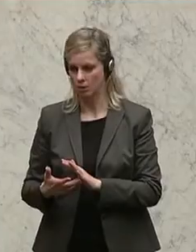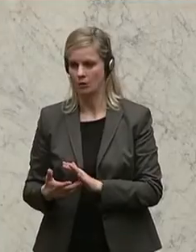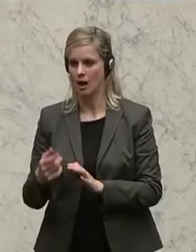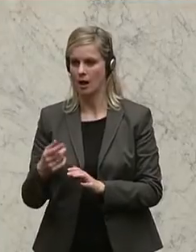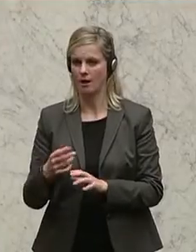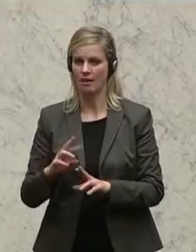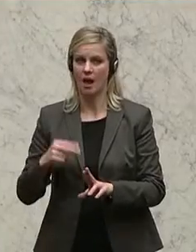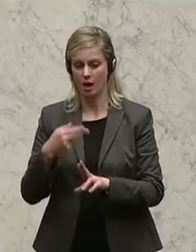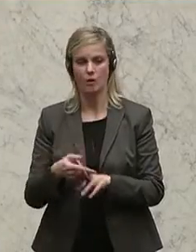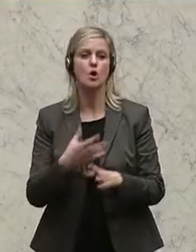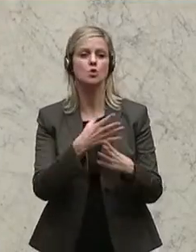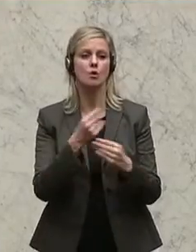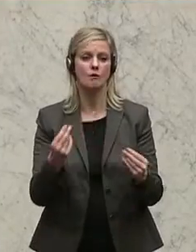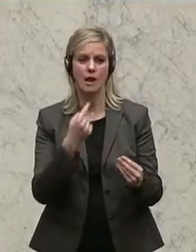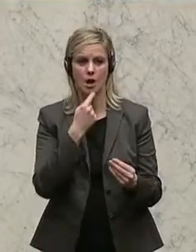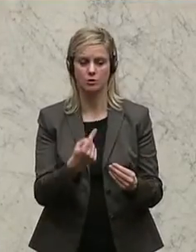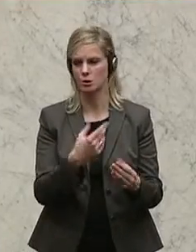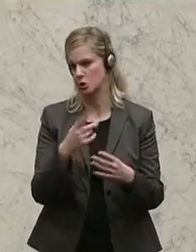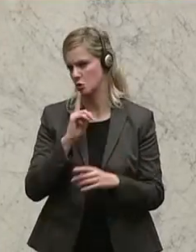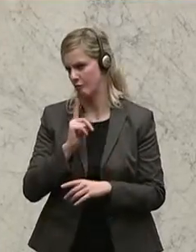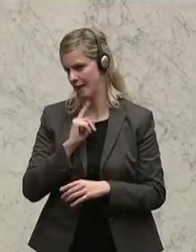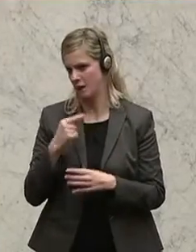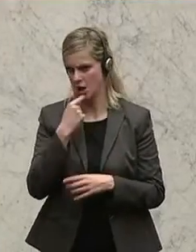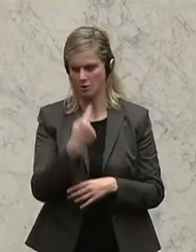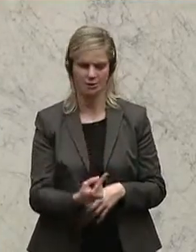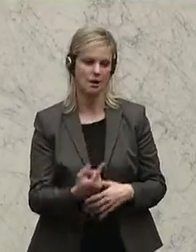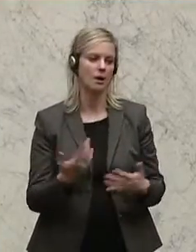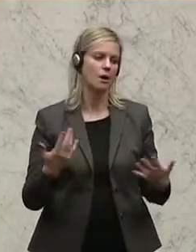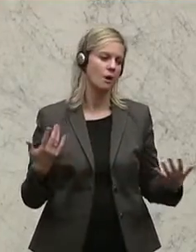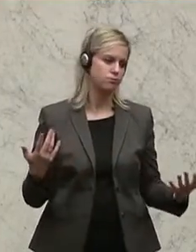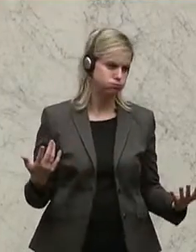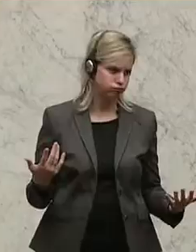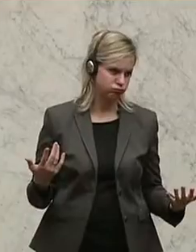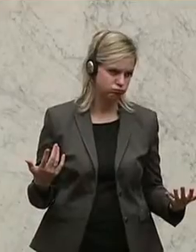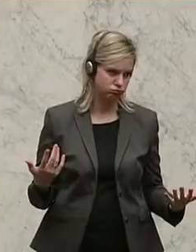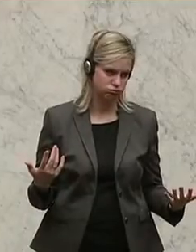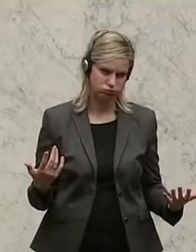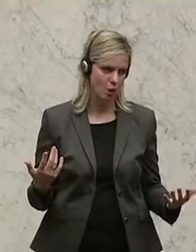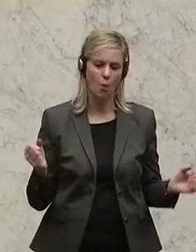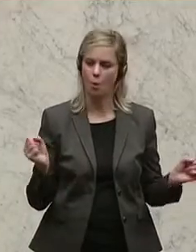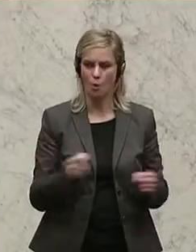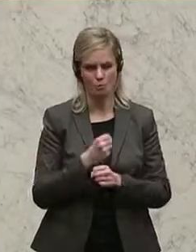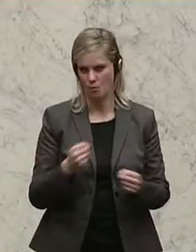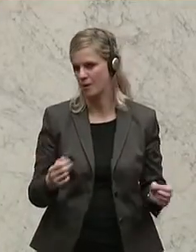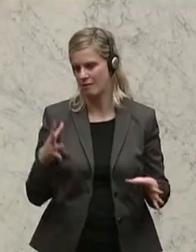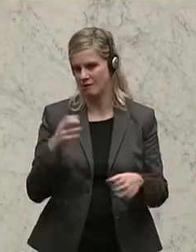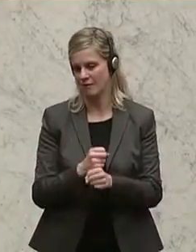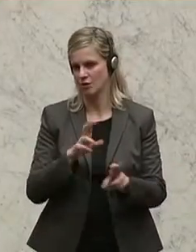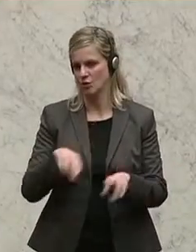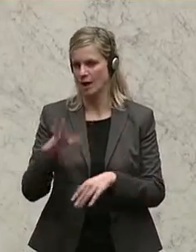Also ich halte das erstens einmal in dieser Ausformung für eine Lahmlegung des Verfassungsgerichtshofs.